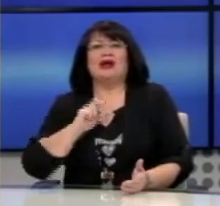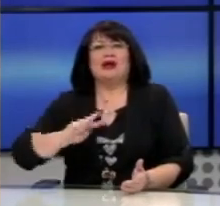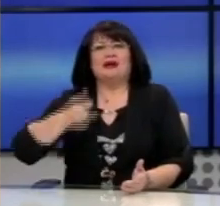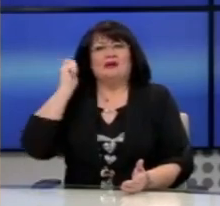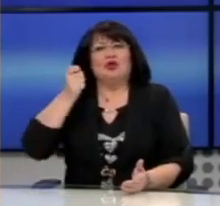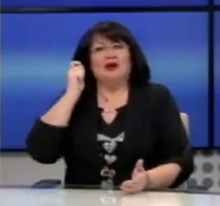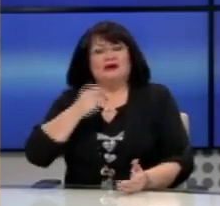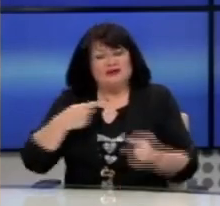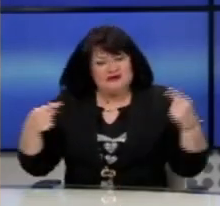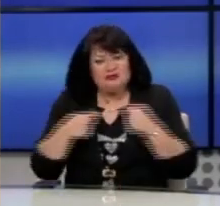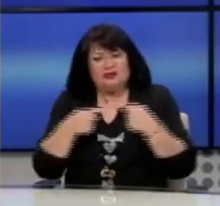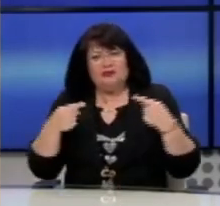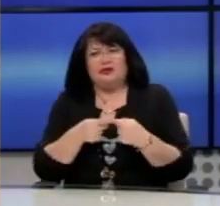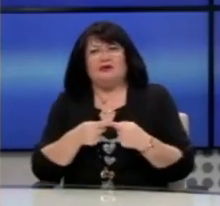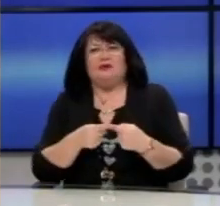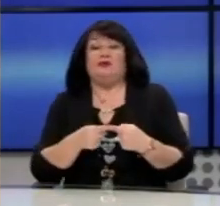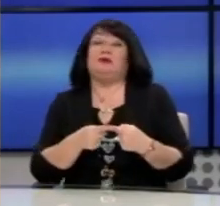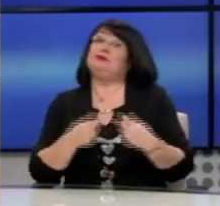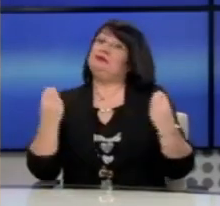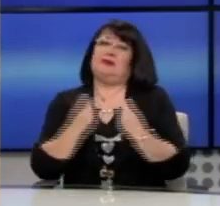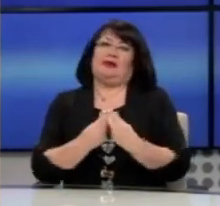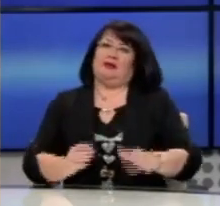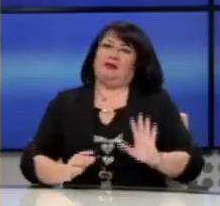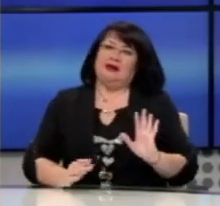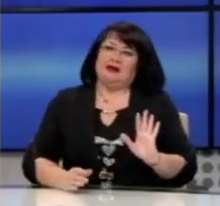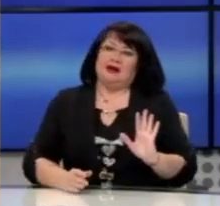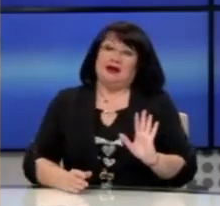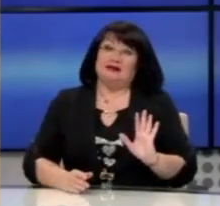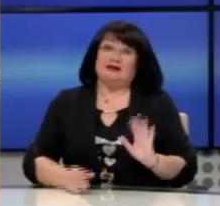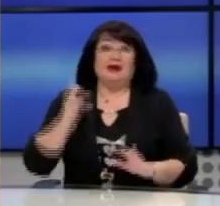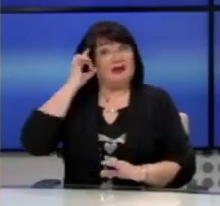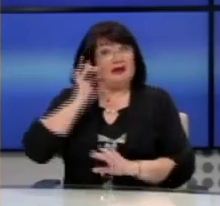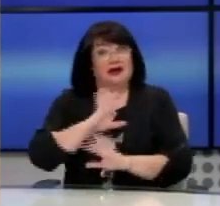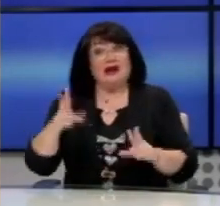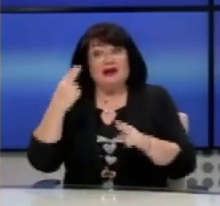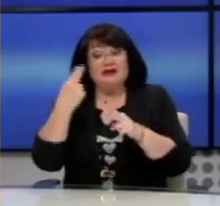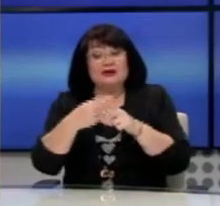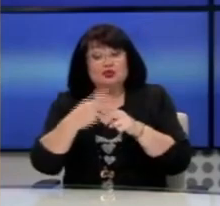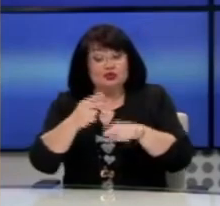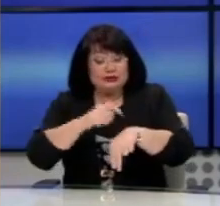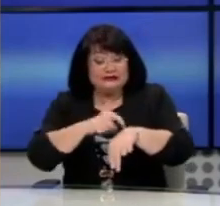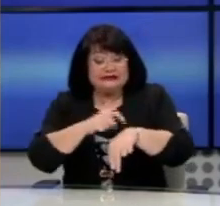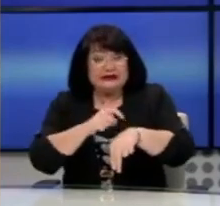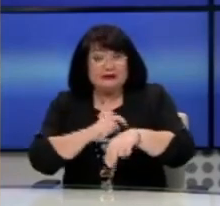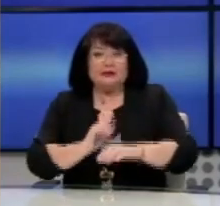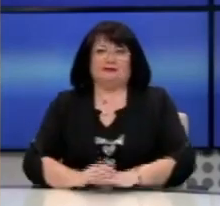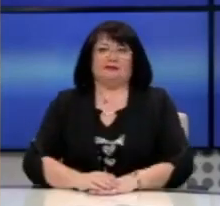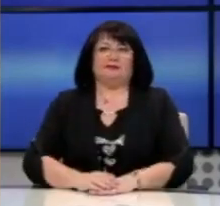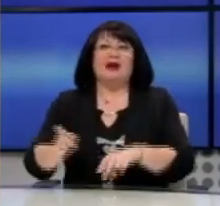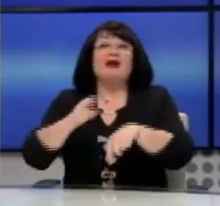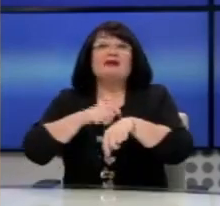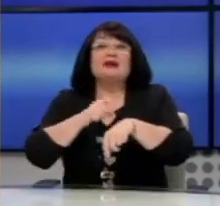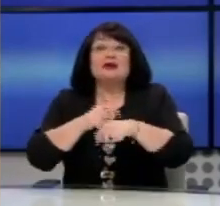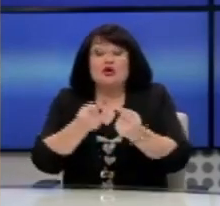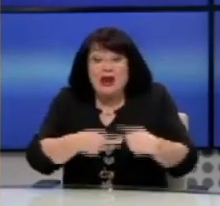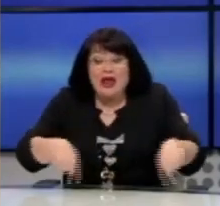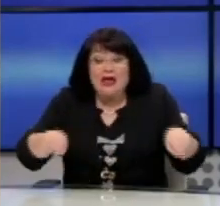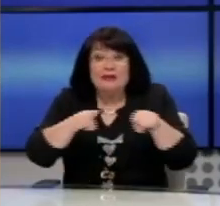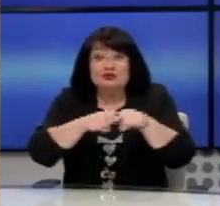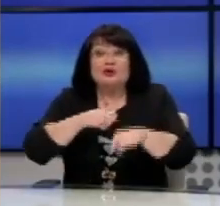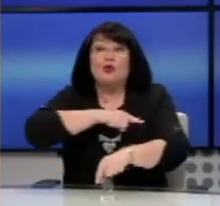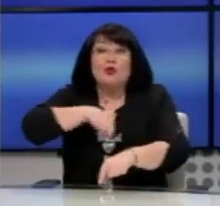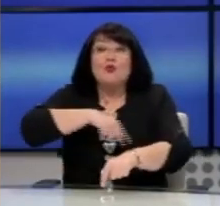Νομίζω ότι δεν συναισθάνεστε την κρισιμότητα των στιγμών. Μόνο την ώρα που μιλάμε σε αυτή εδώ την αίθουσα,